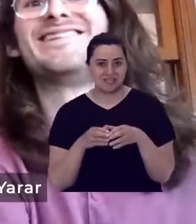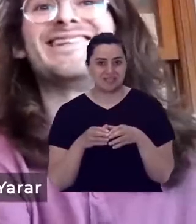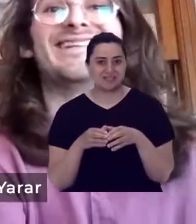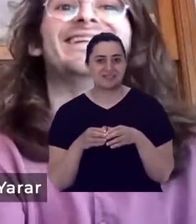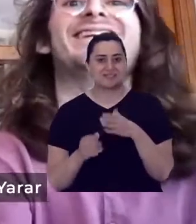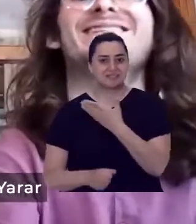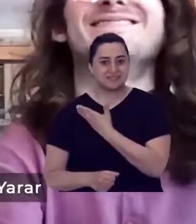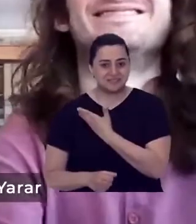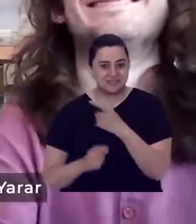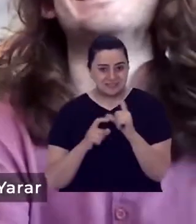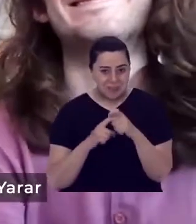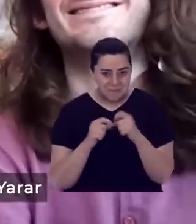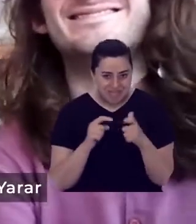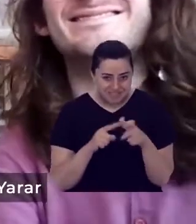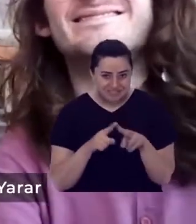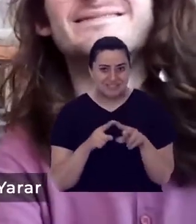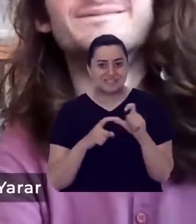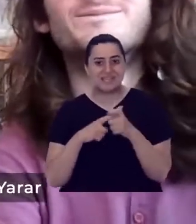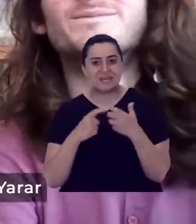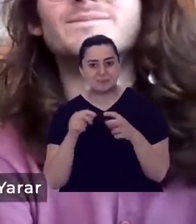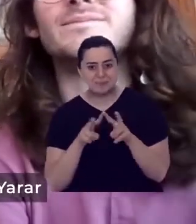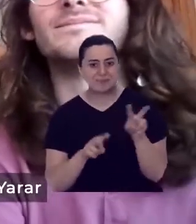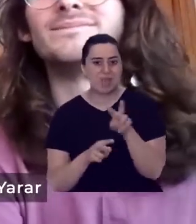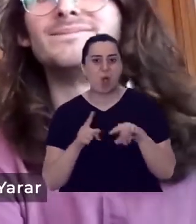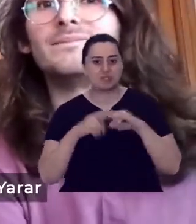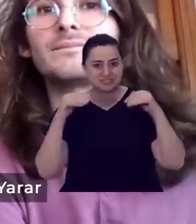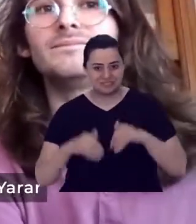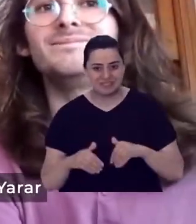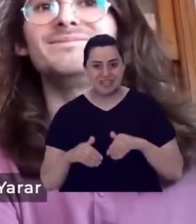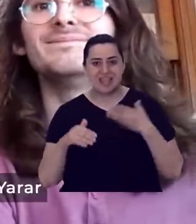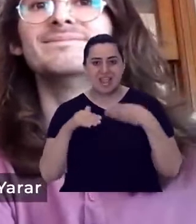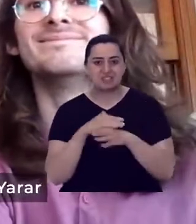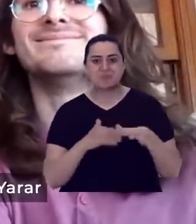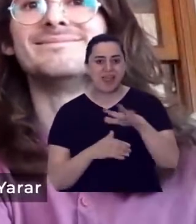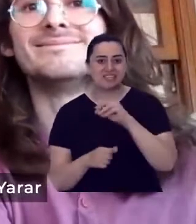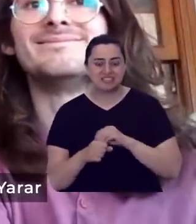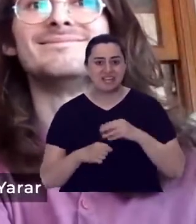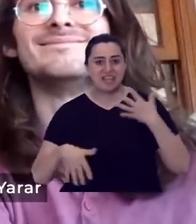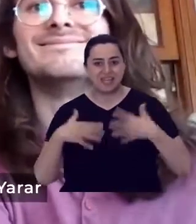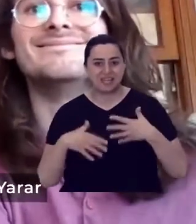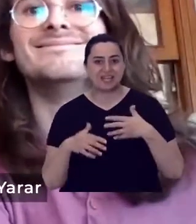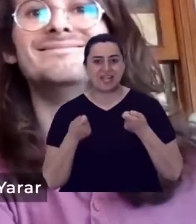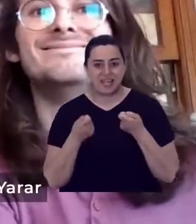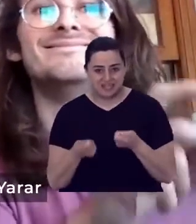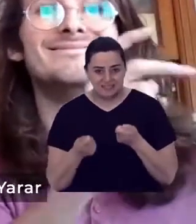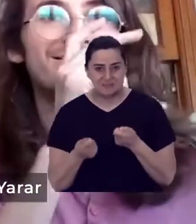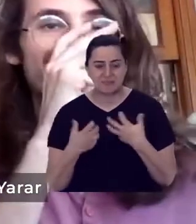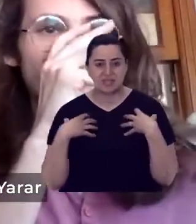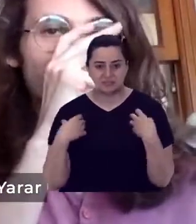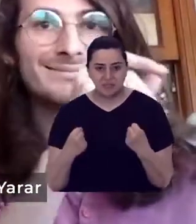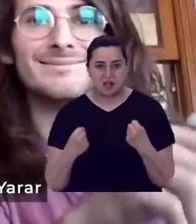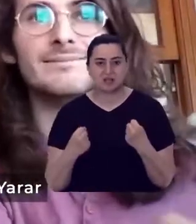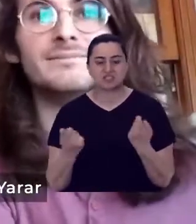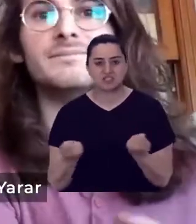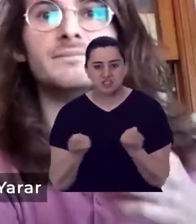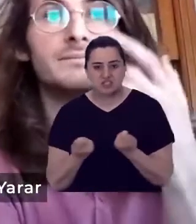Seben ve Serim, hoş geldiniz. Erişilebilir her şey olarak engelli bireylerin eğitim, sağlık,